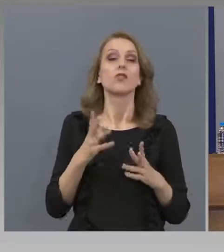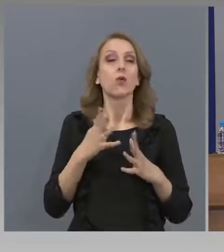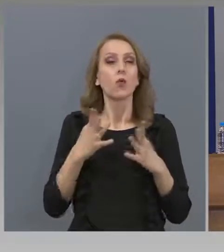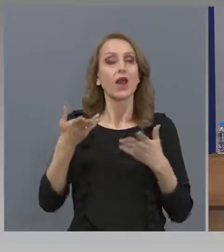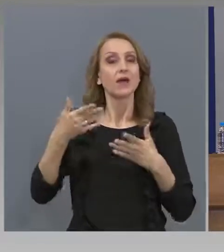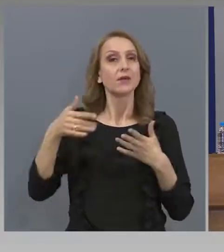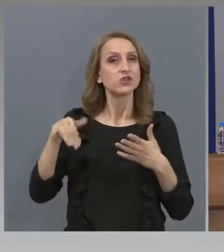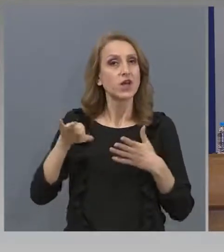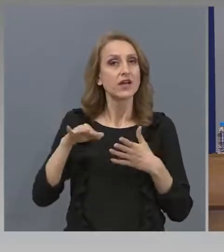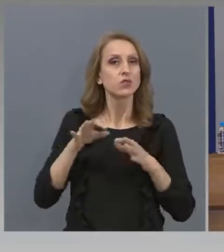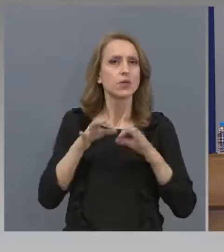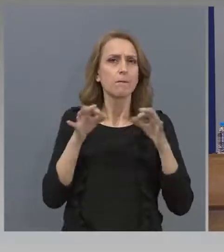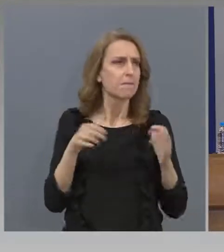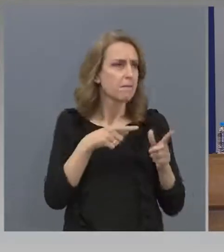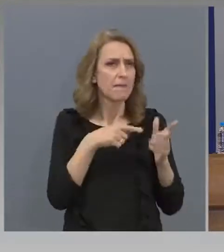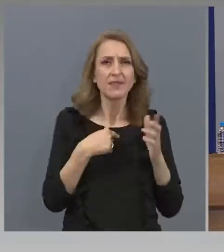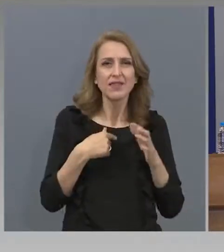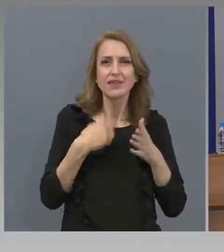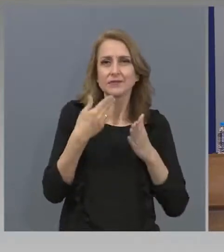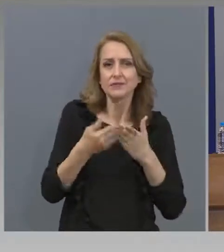Не изискват. Не.